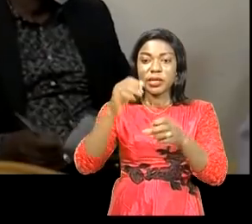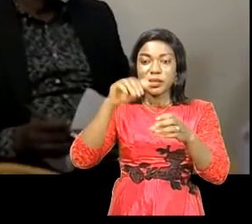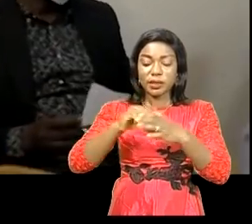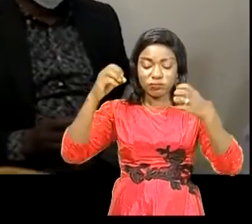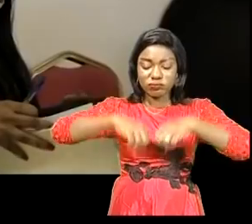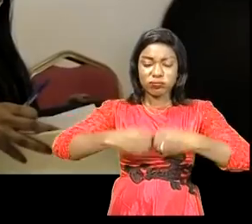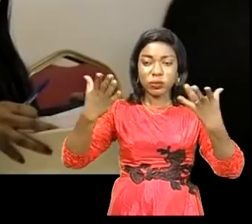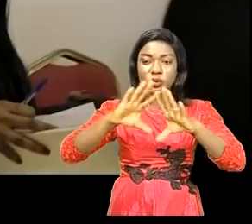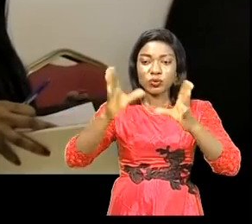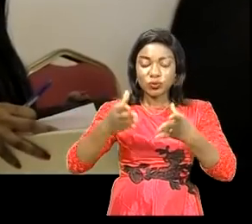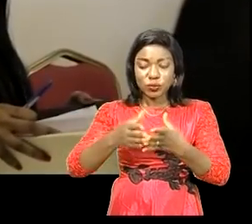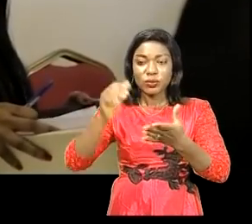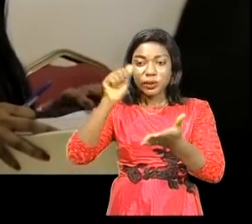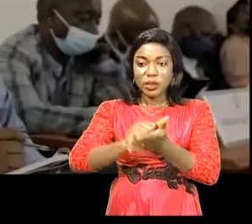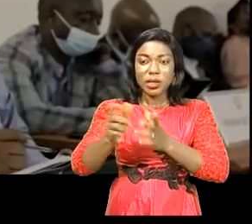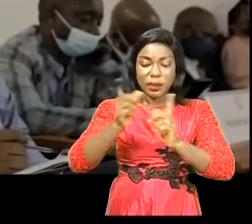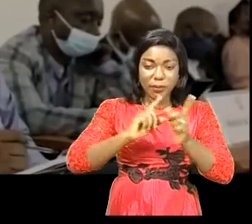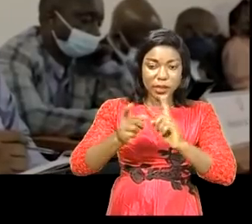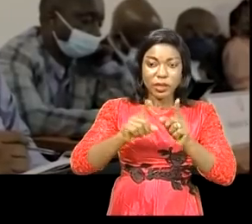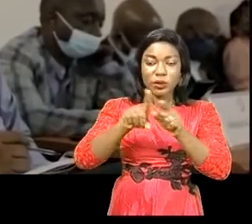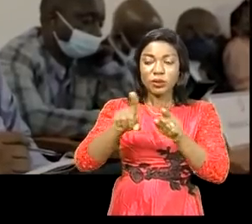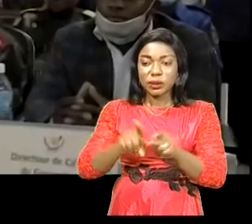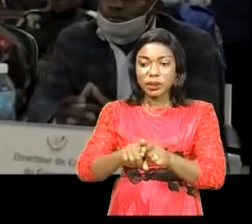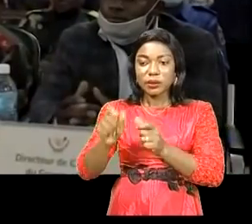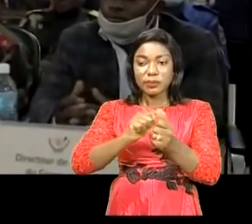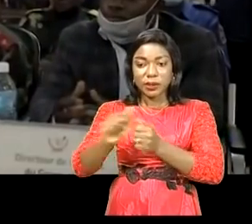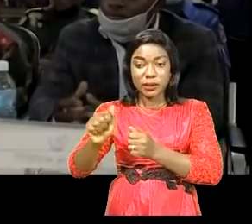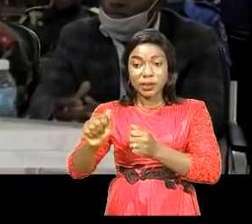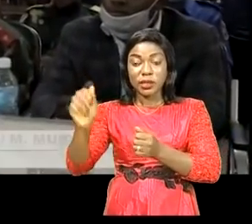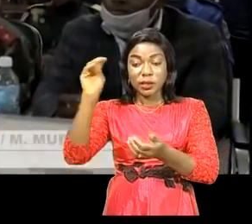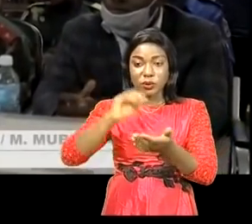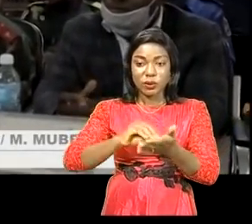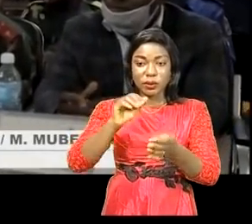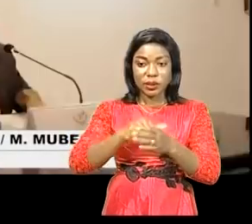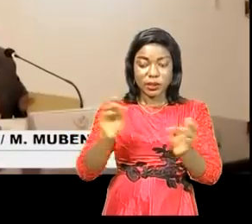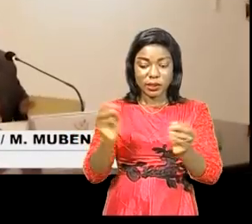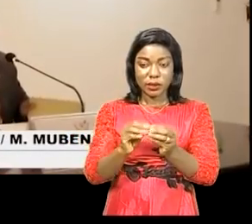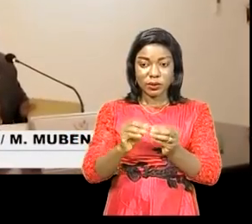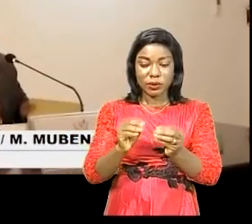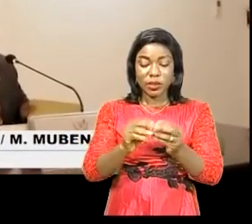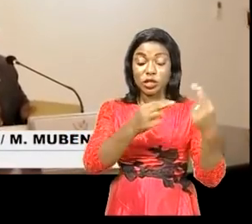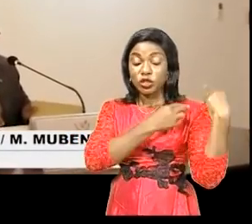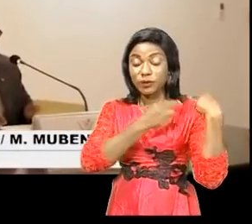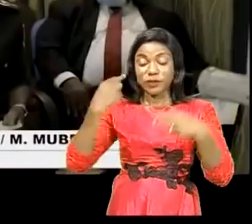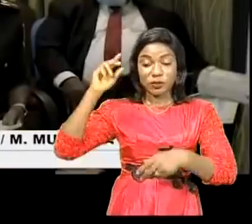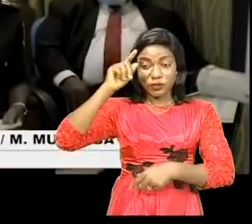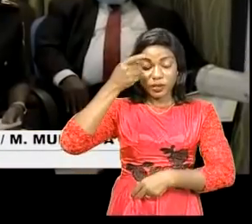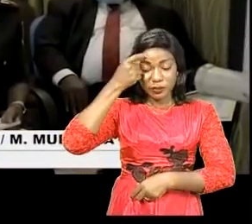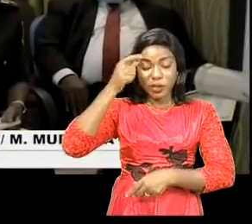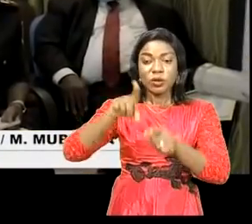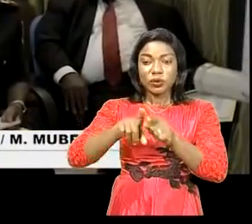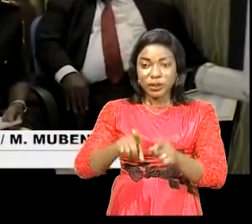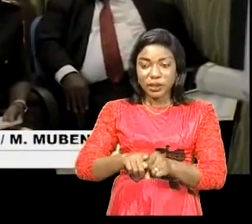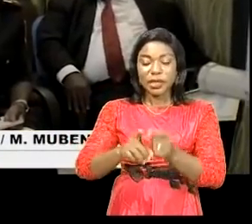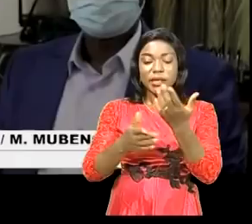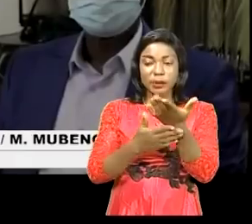causée par l'éruption du volcan d'Iragongo ont été passées en revue. Lors de cette rencontre, le chef du gouvernement a demandé aux parties